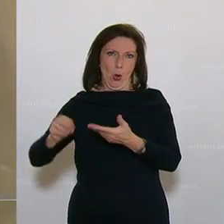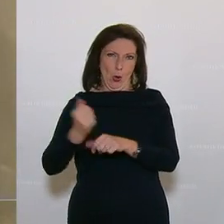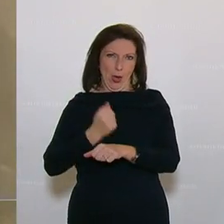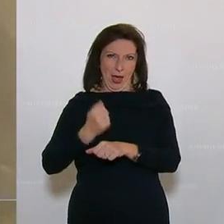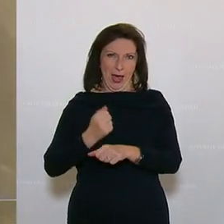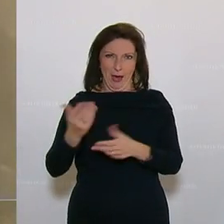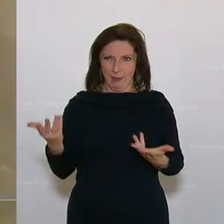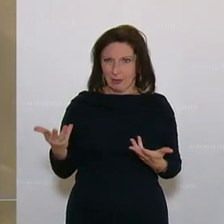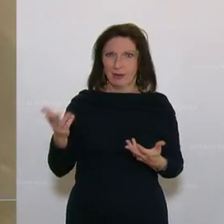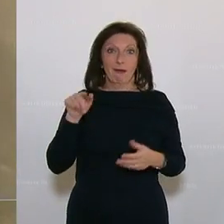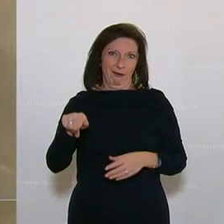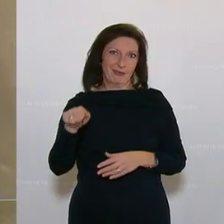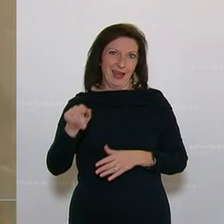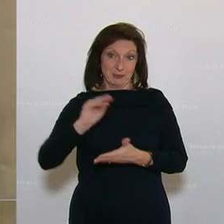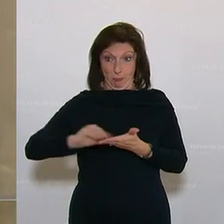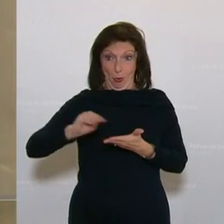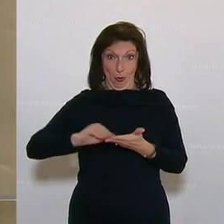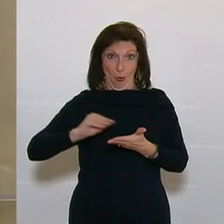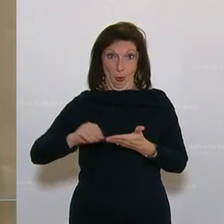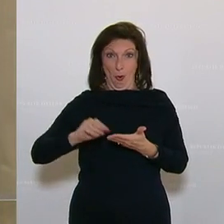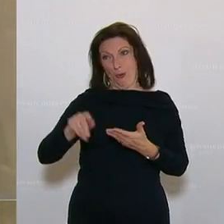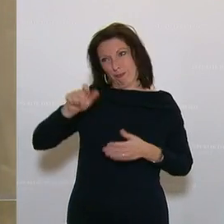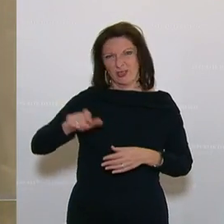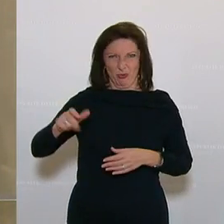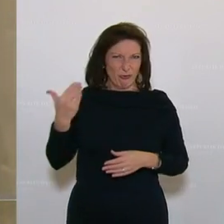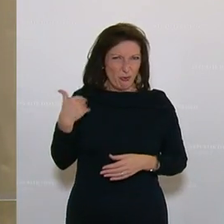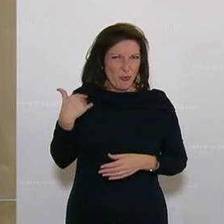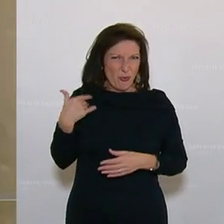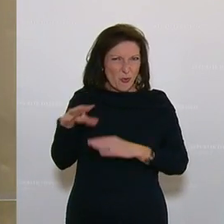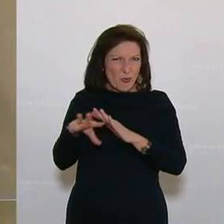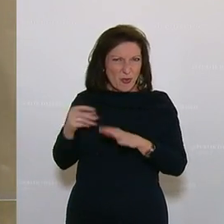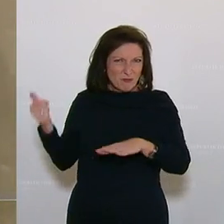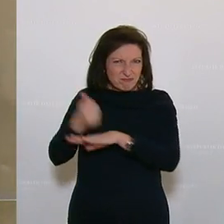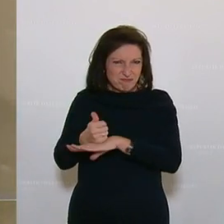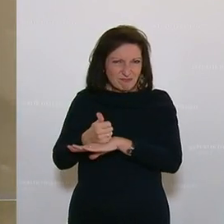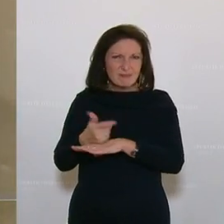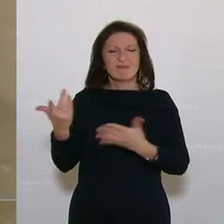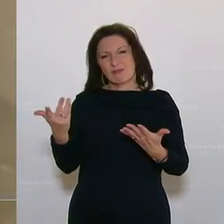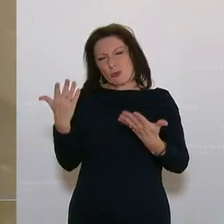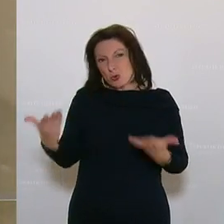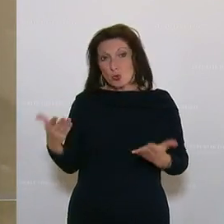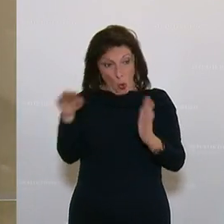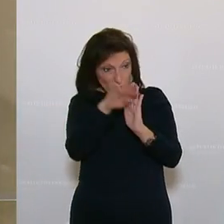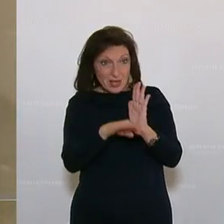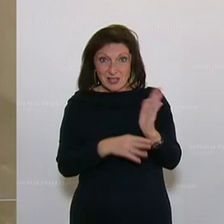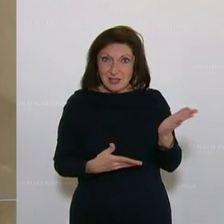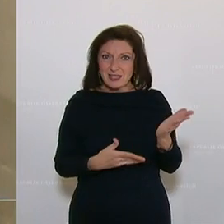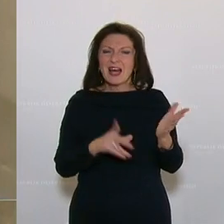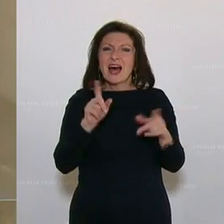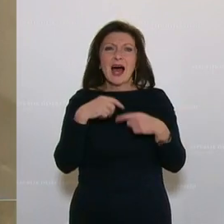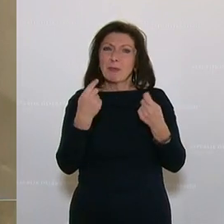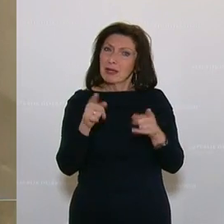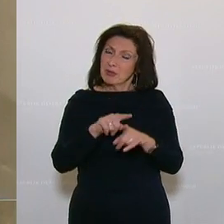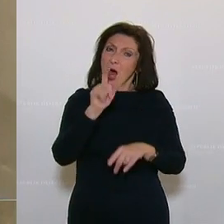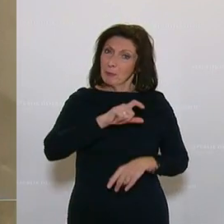Chefs in den Unternehmen geworden. Und genau so ist es ausgerichtet. Und lieber Gerald Loaka, es gibt auch Menschen, die arbeiten nicht im